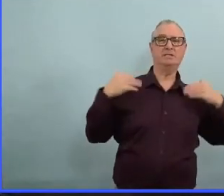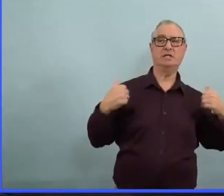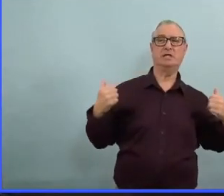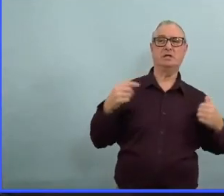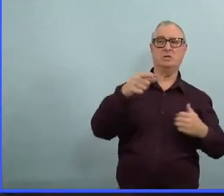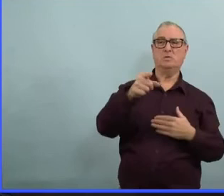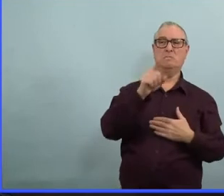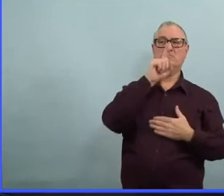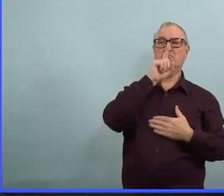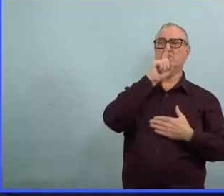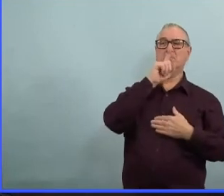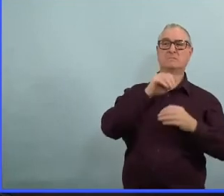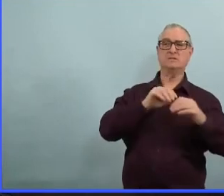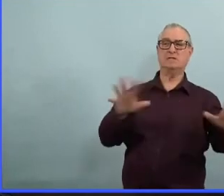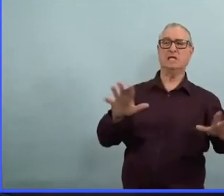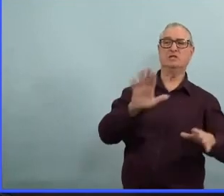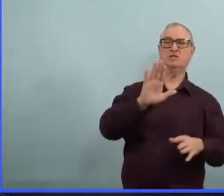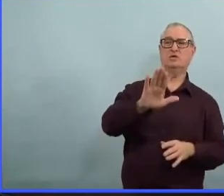'époque